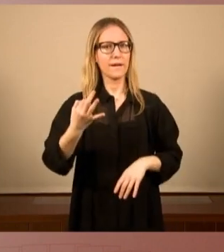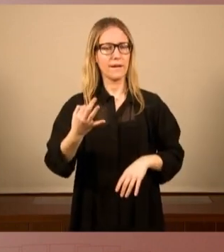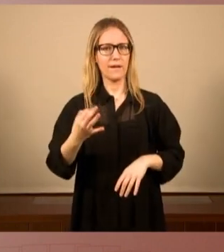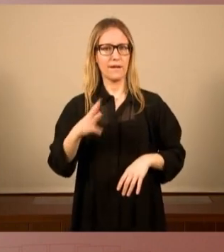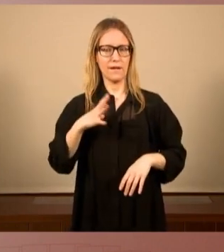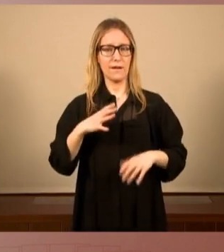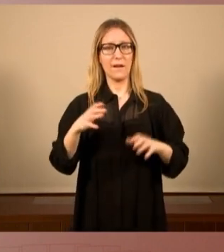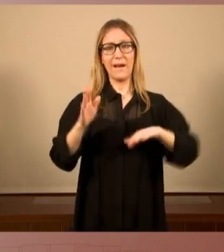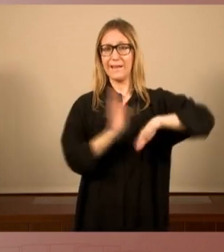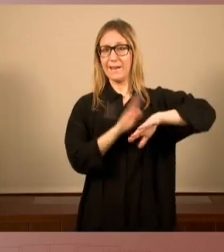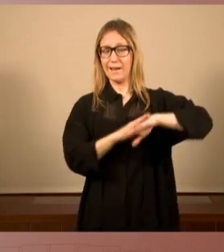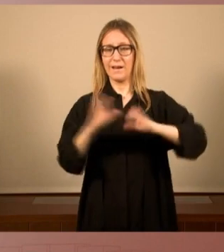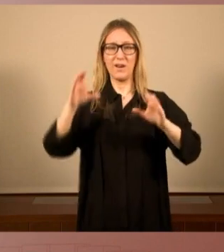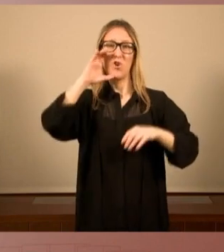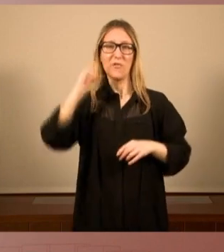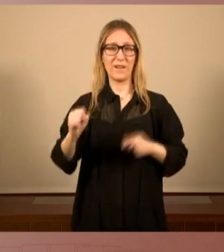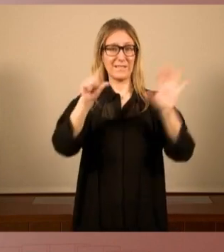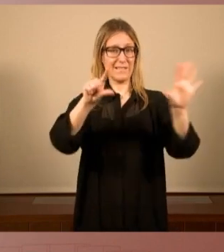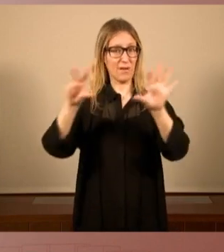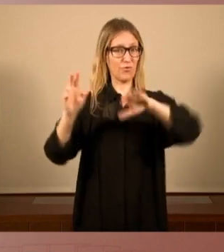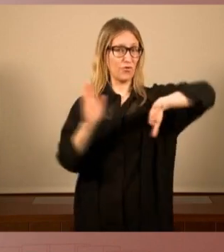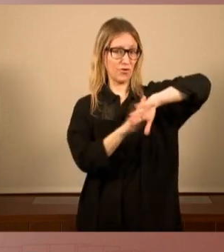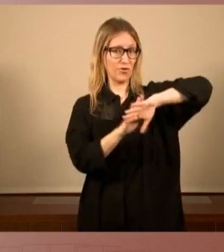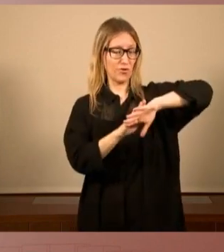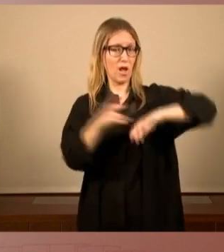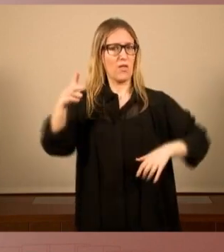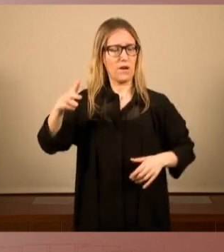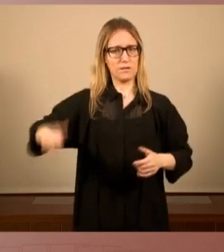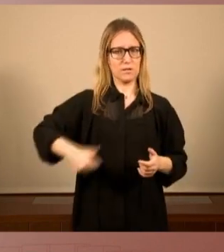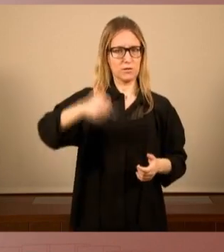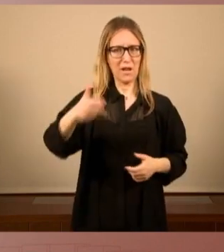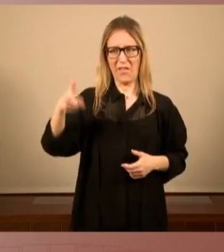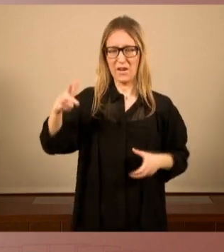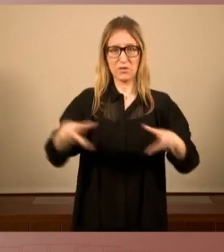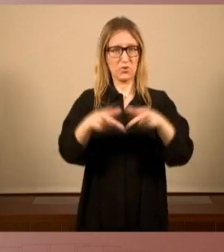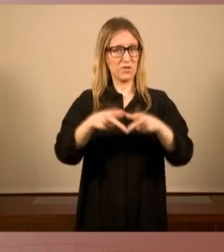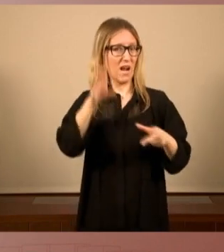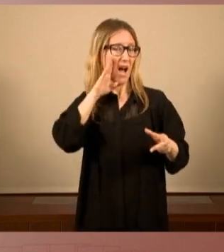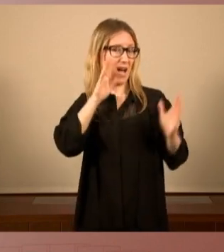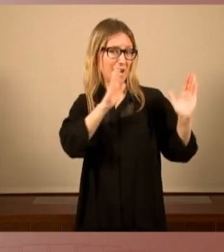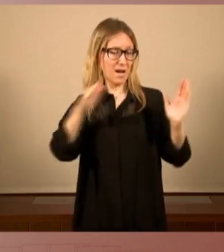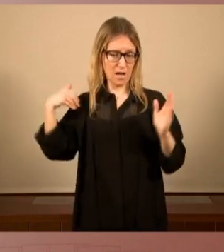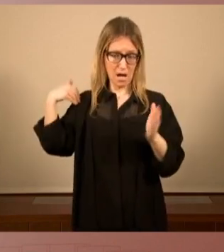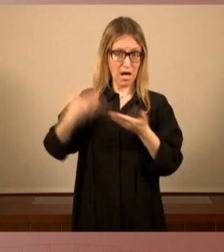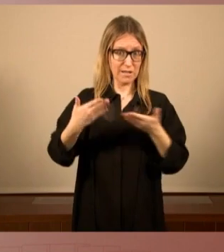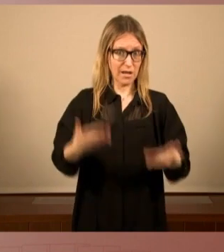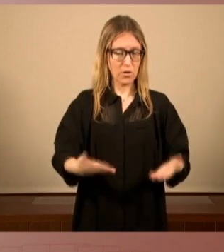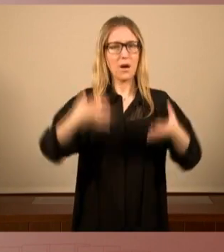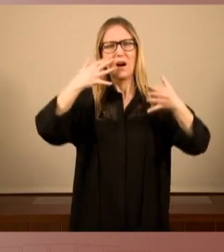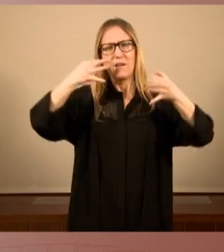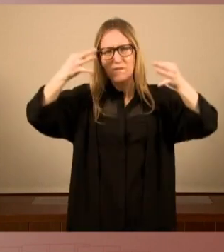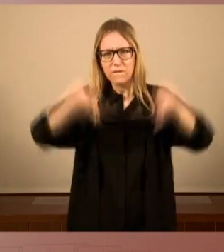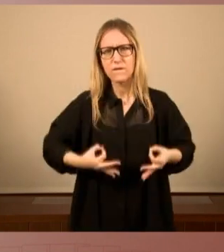règim del 78 i el que ens ha de portar a avançar en els drets nacionals i els drets socials sigui efectiu definitivament que sortim